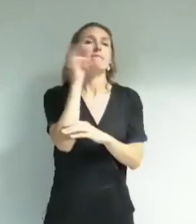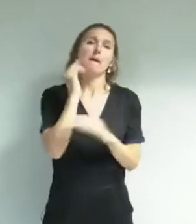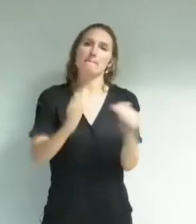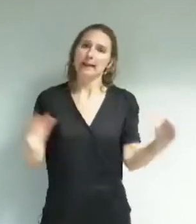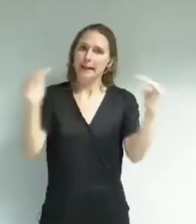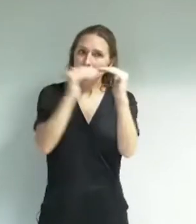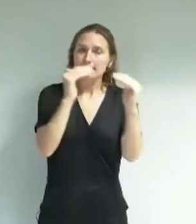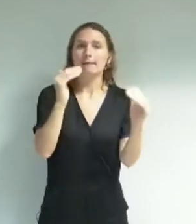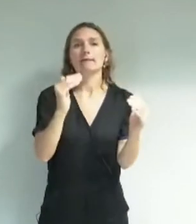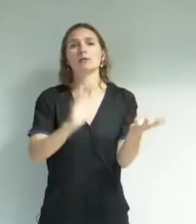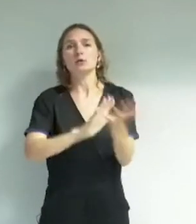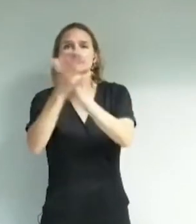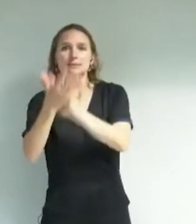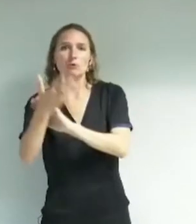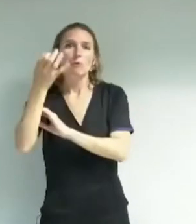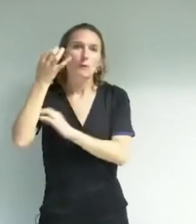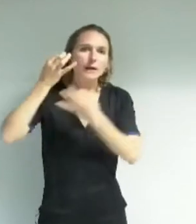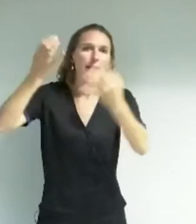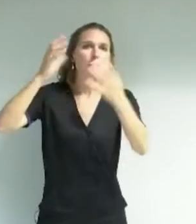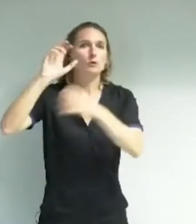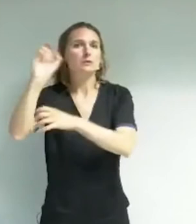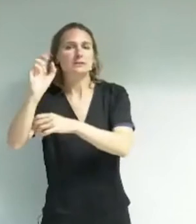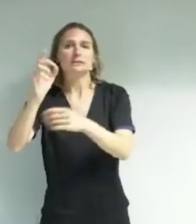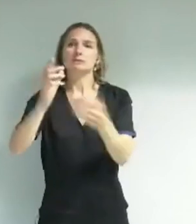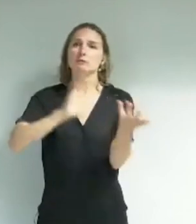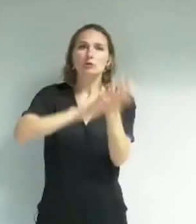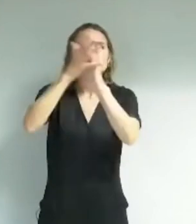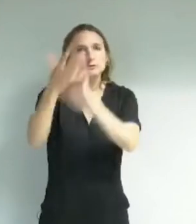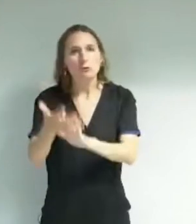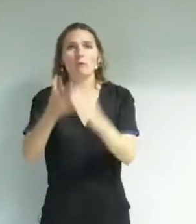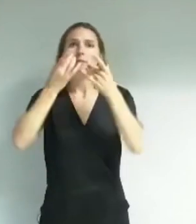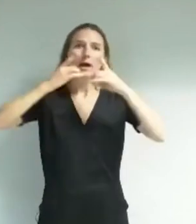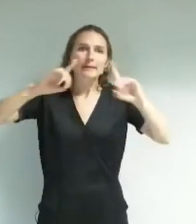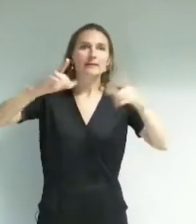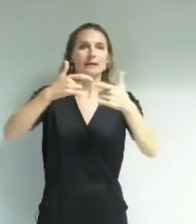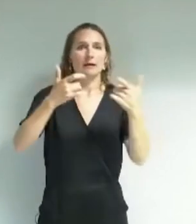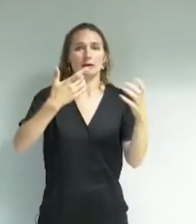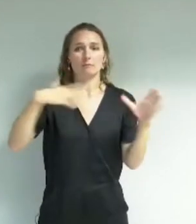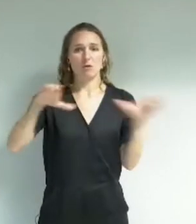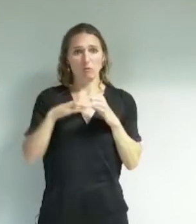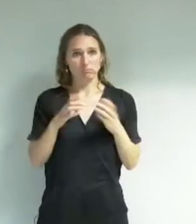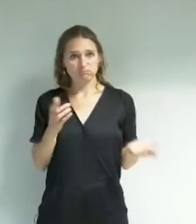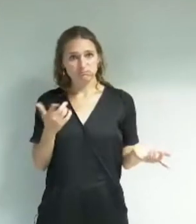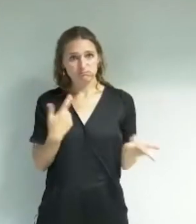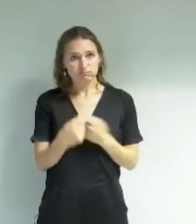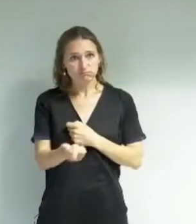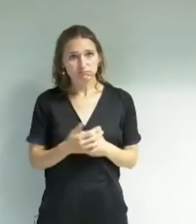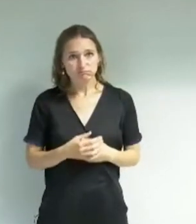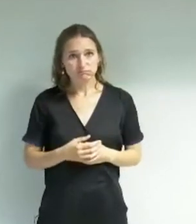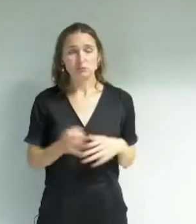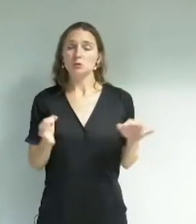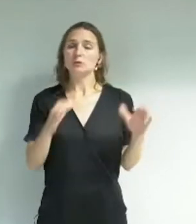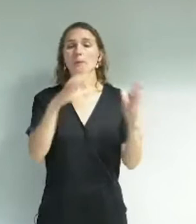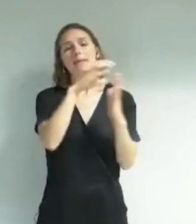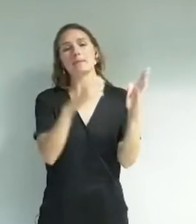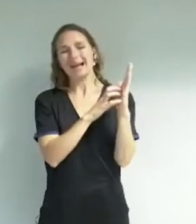écologique et la transition démocratique, certainement pas notre groupe. Pour autant, on aura beaucoup de choses à dire sur cette délibération